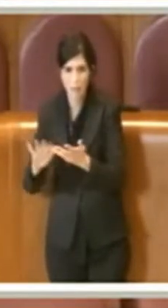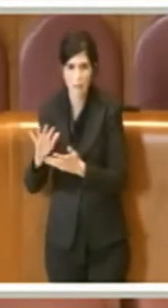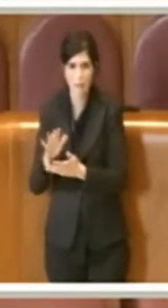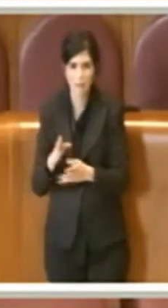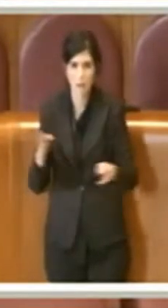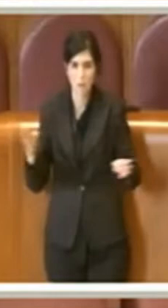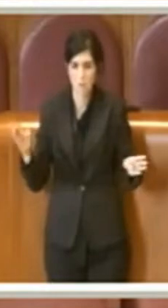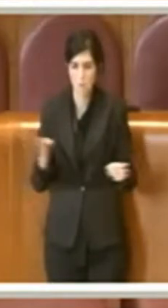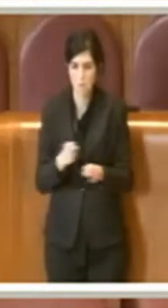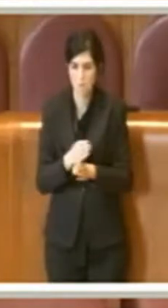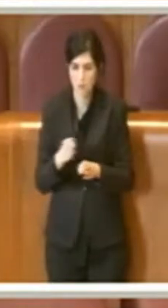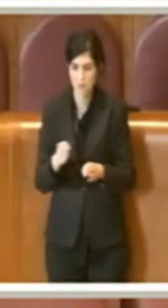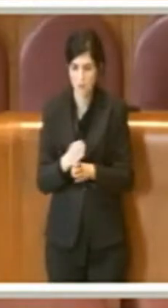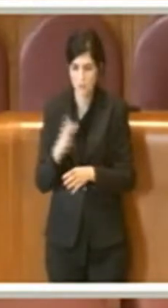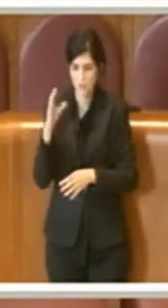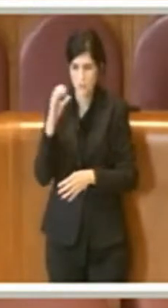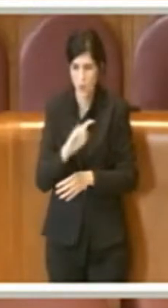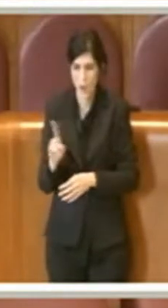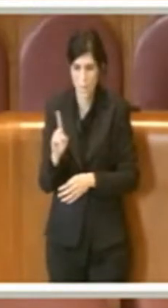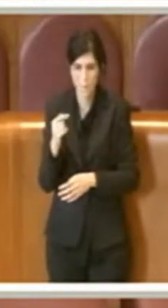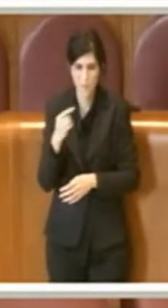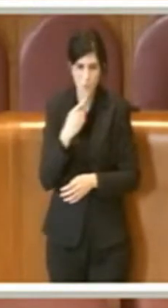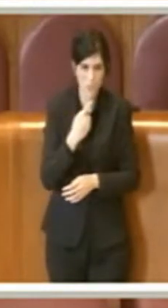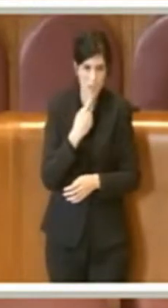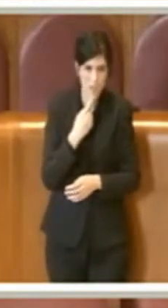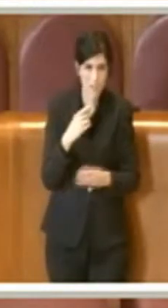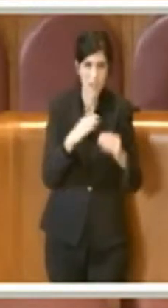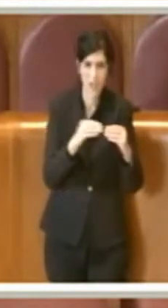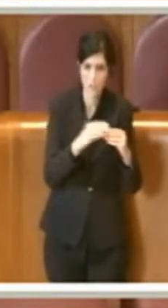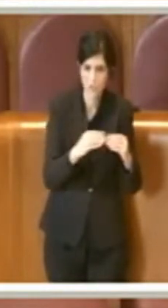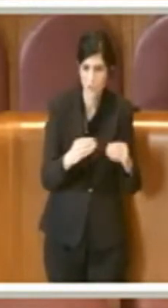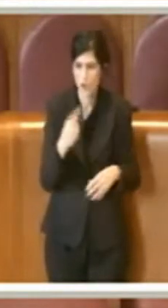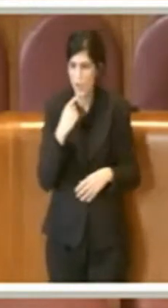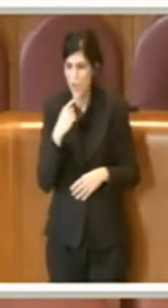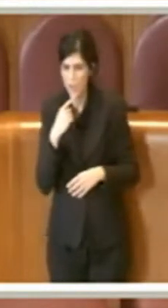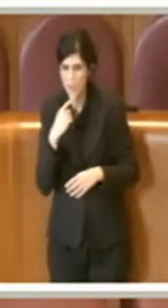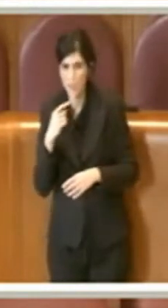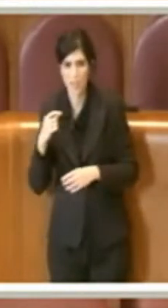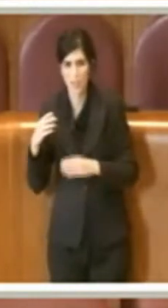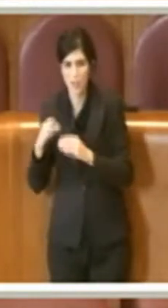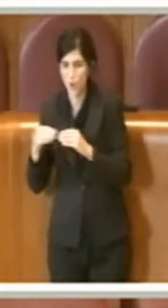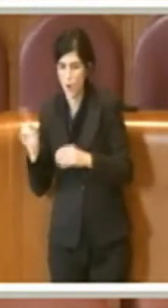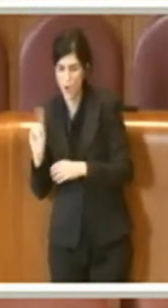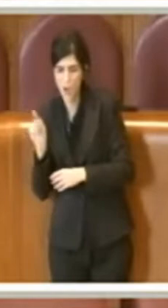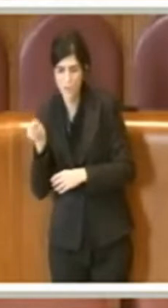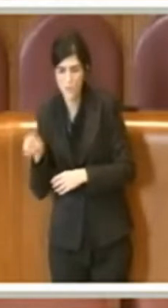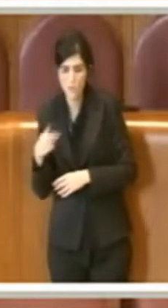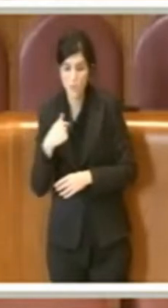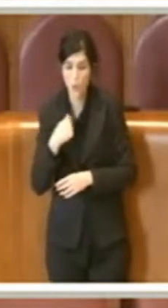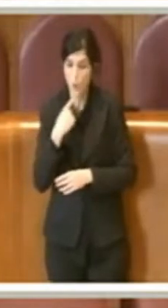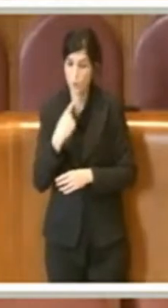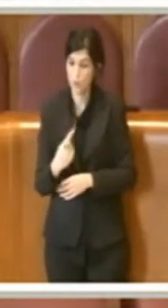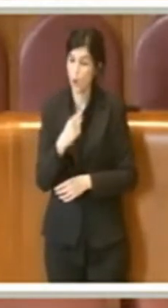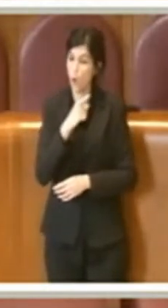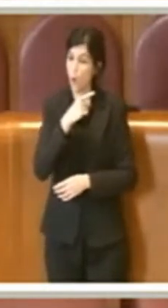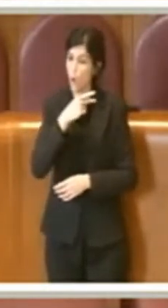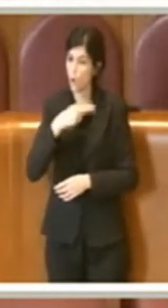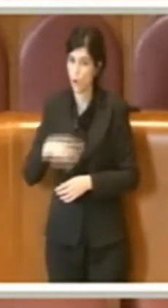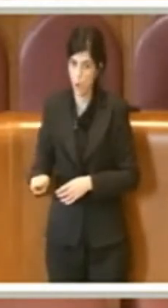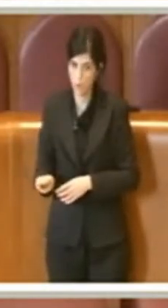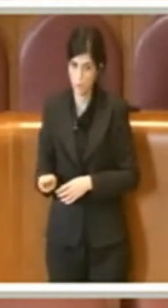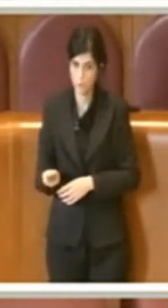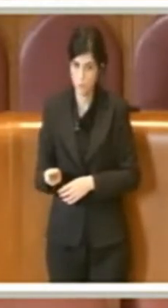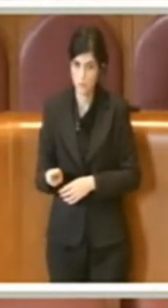non si sa più chi ha torto e chi ha ragione, io dico no. La ragione ce l'ha